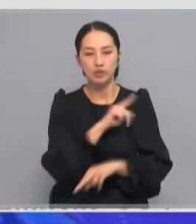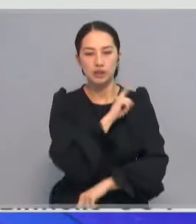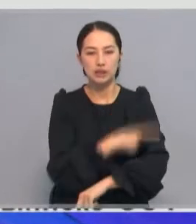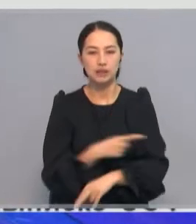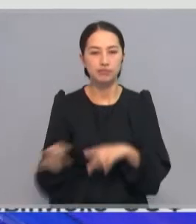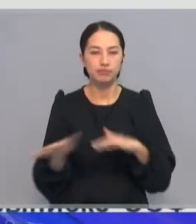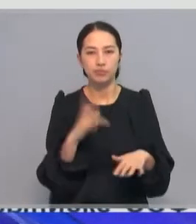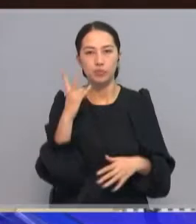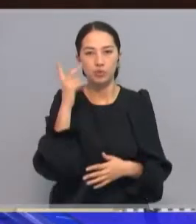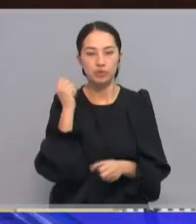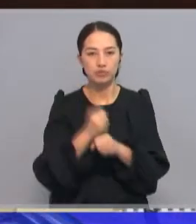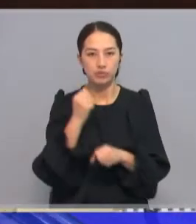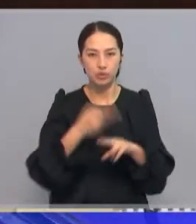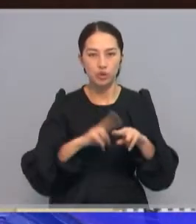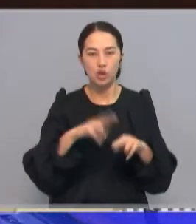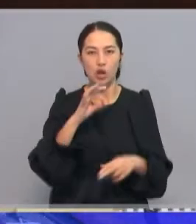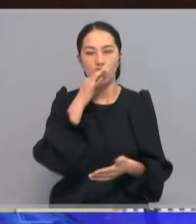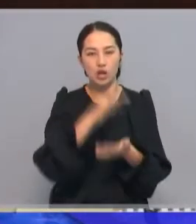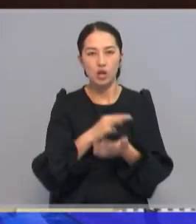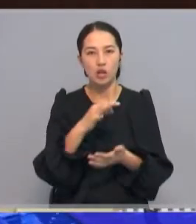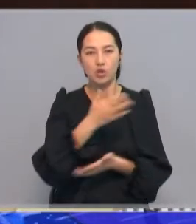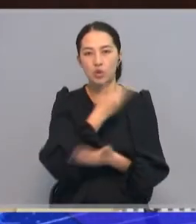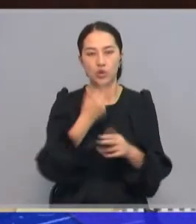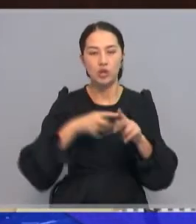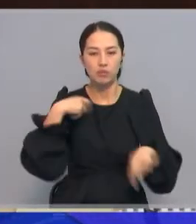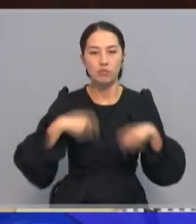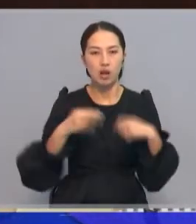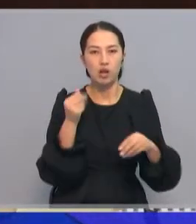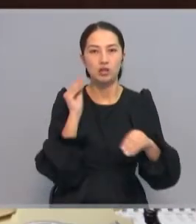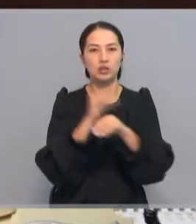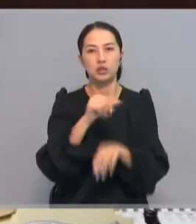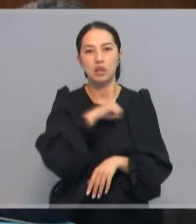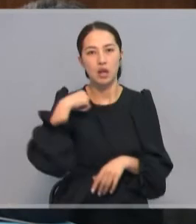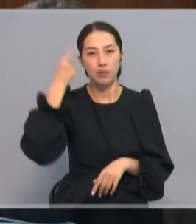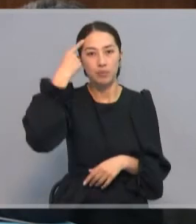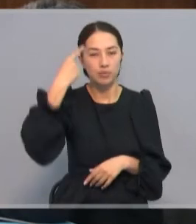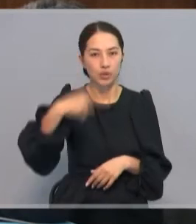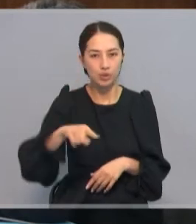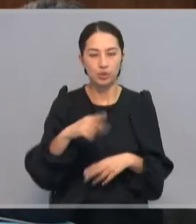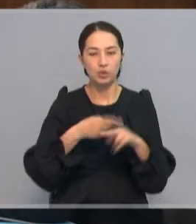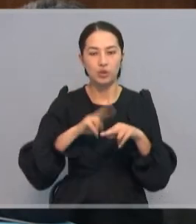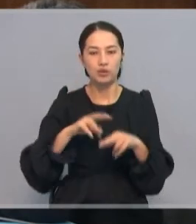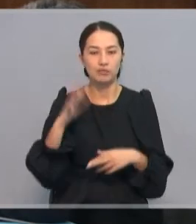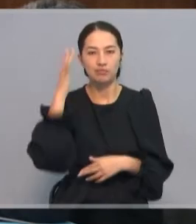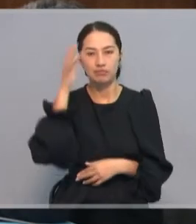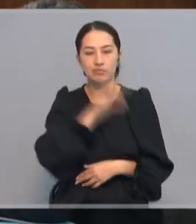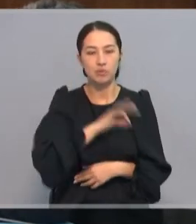Біз жауапсыз сатушылар мен алып сатарларға бағаны негізсіз өсіру есеуінен пайда табуға жол бермеуіміз қажет.